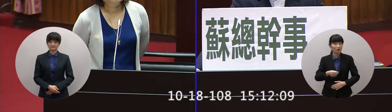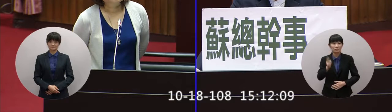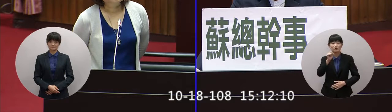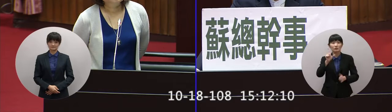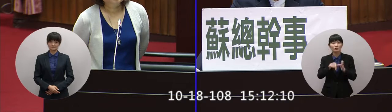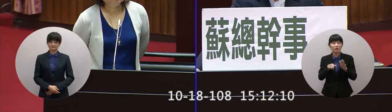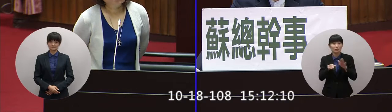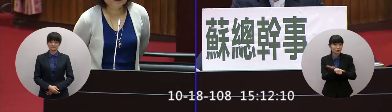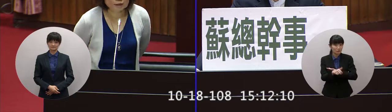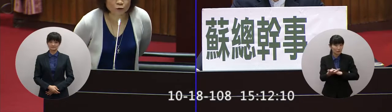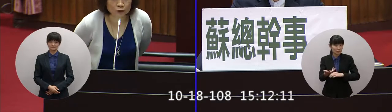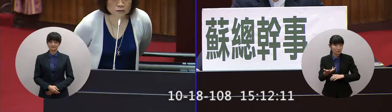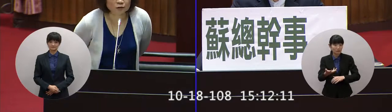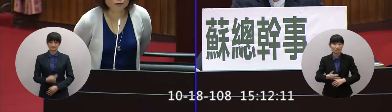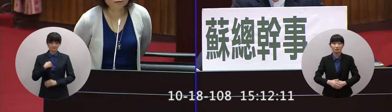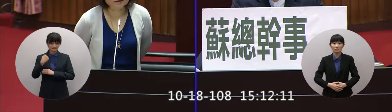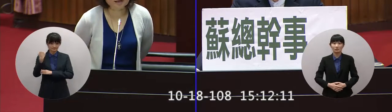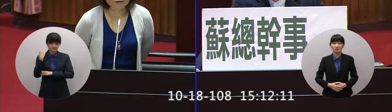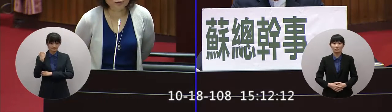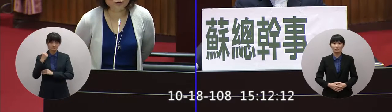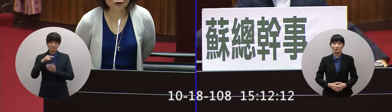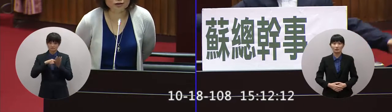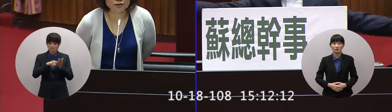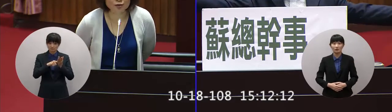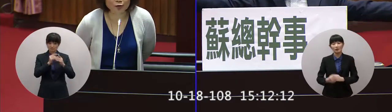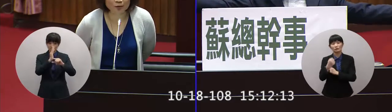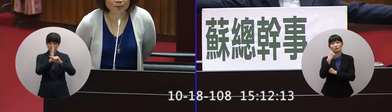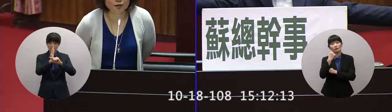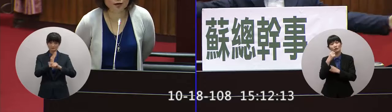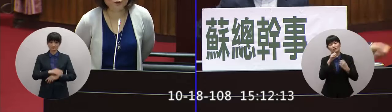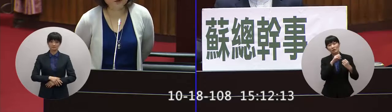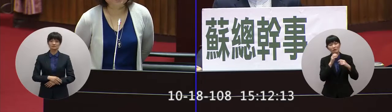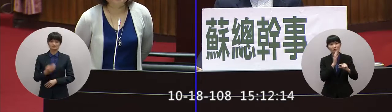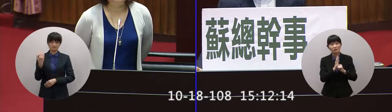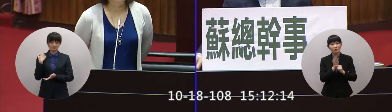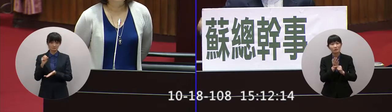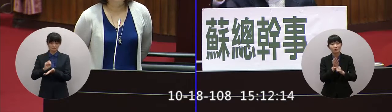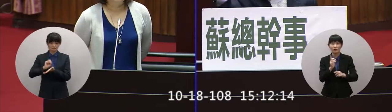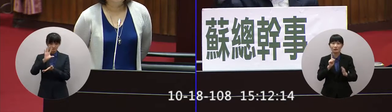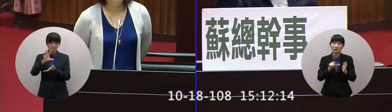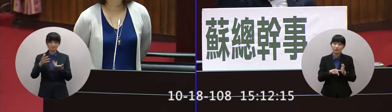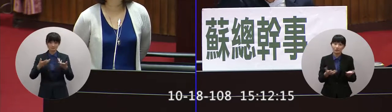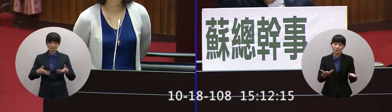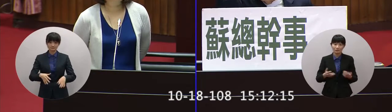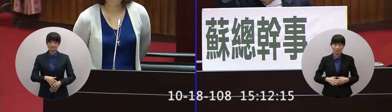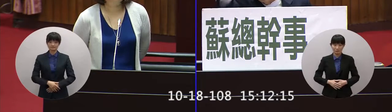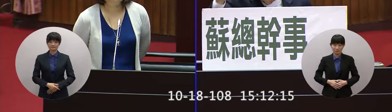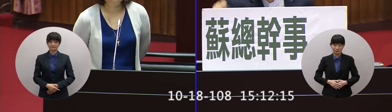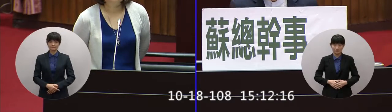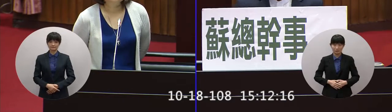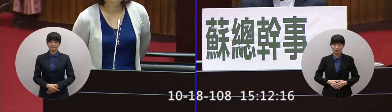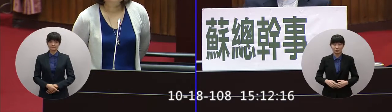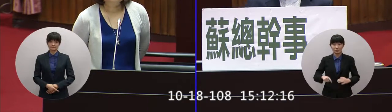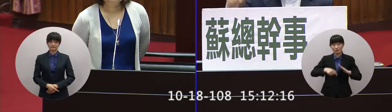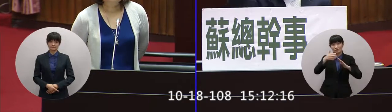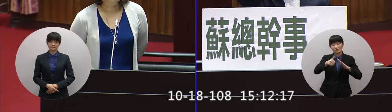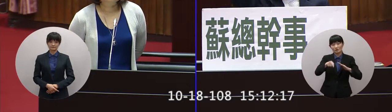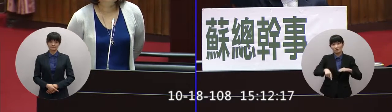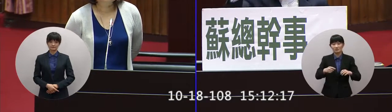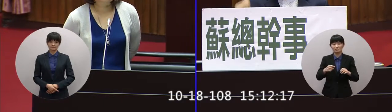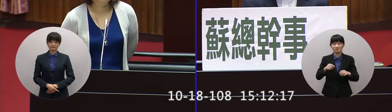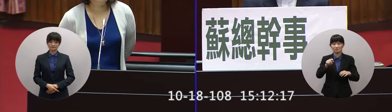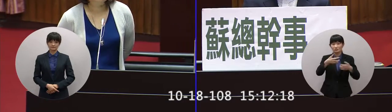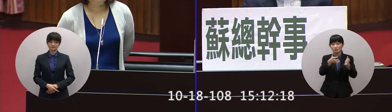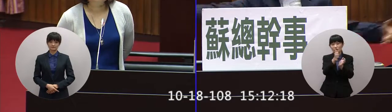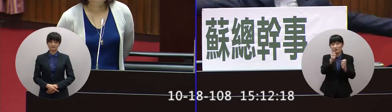加入我們在努力中啊我在委員已經跟委報告過了院長這個就是我們的水準部